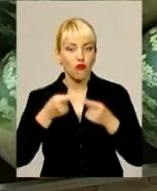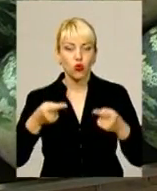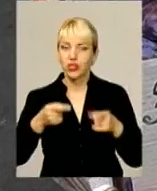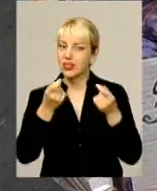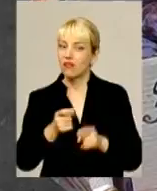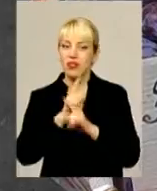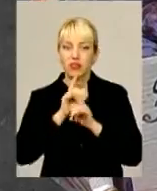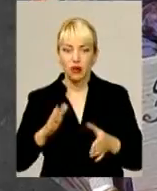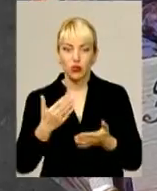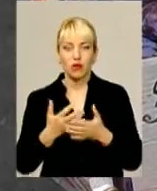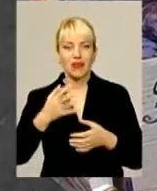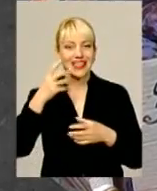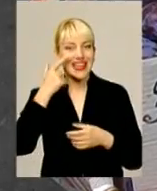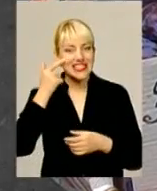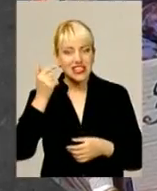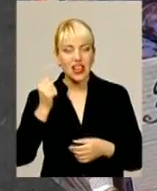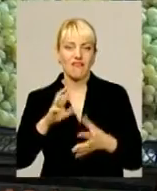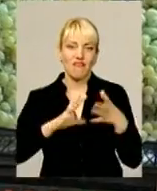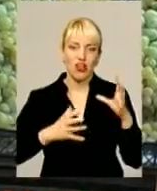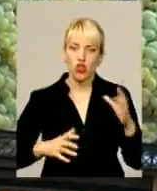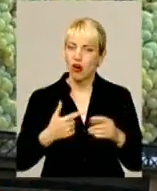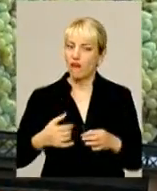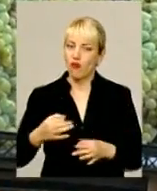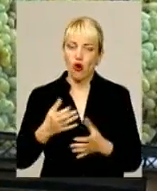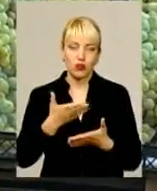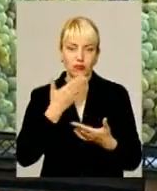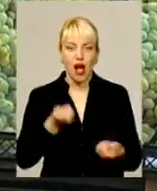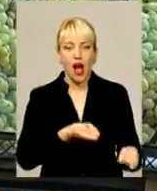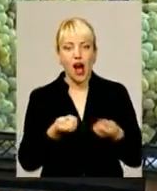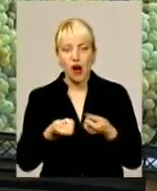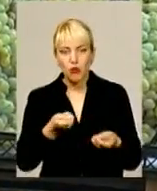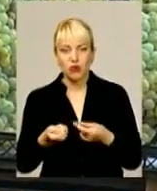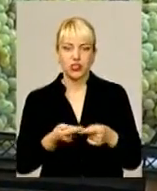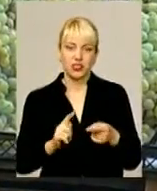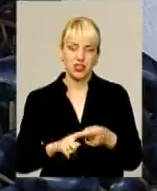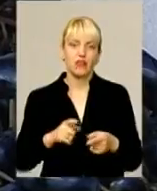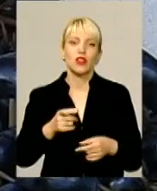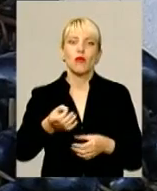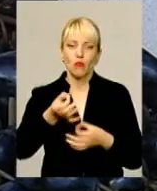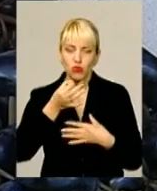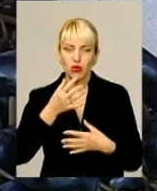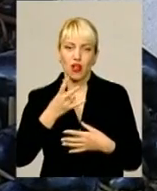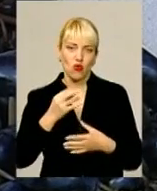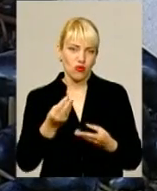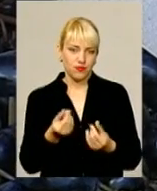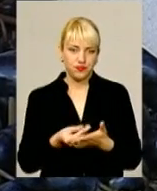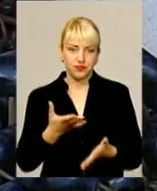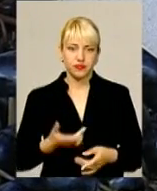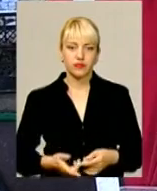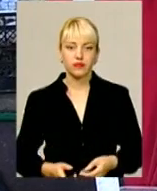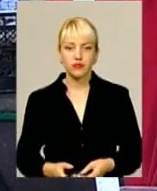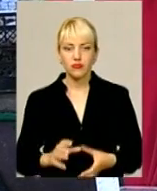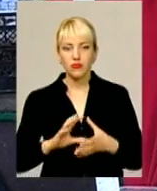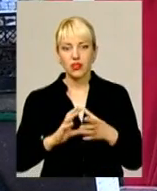будуть. До прикладу, сливи та виноград в області не вродили, а привозні тішать скоріше око та на гаманець. Виноград з минулого